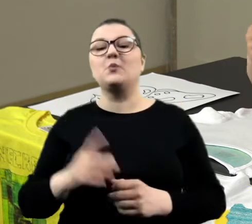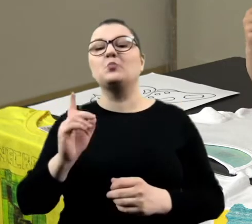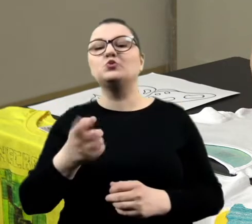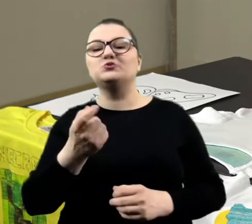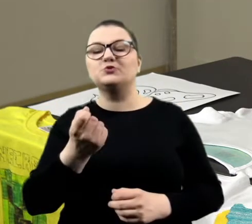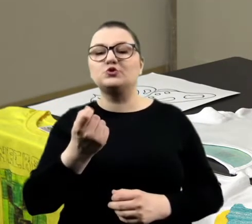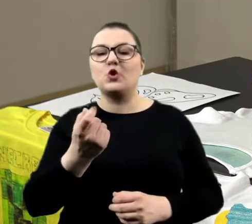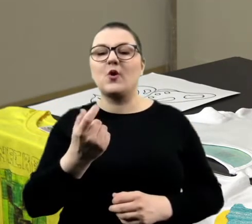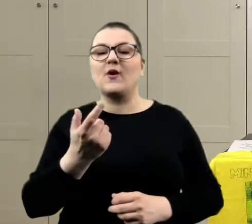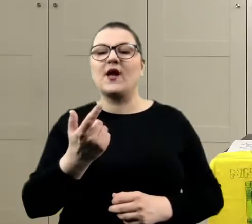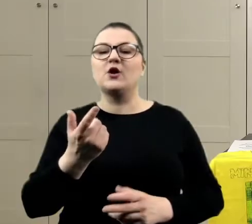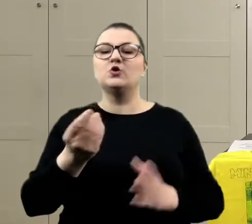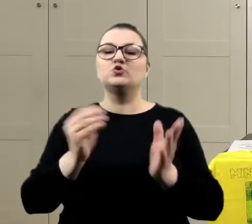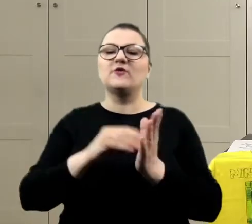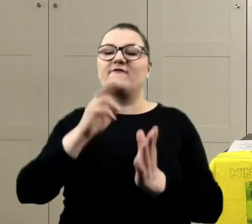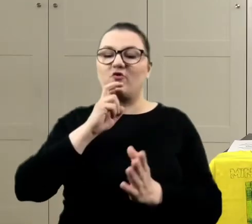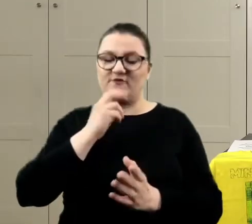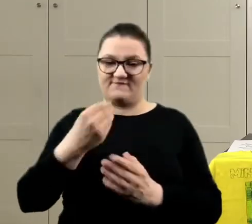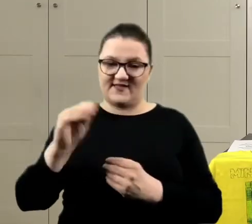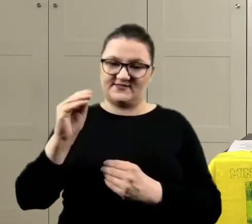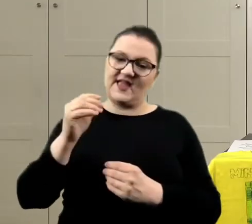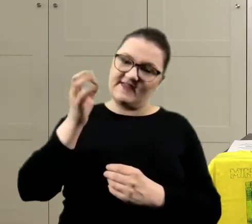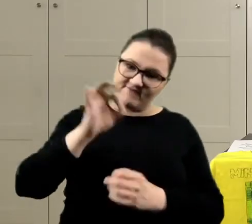dać więcej wody i farby.